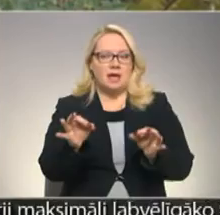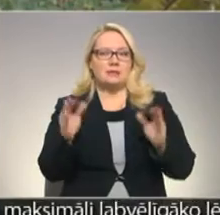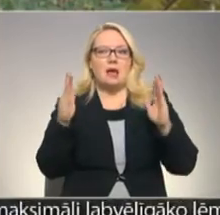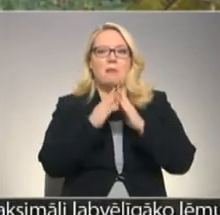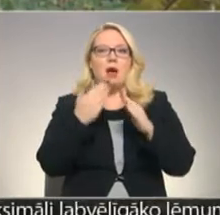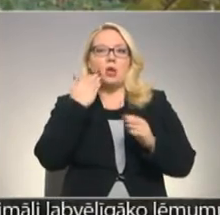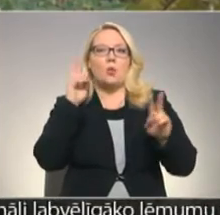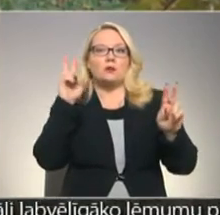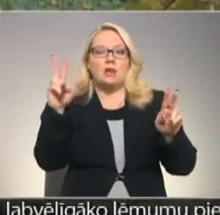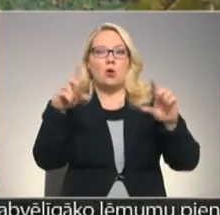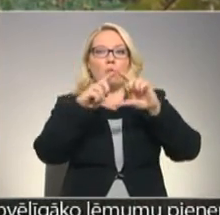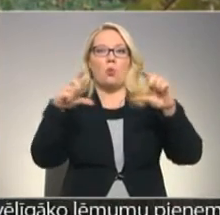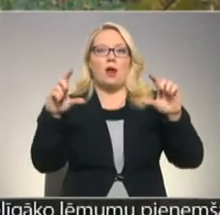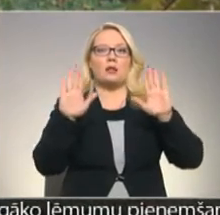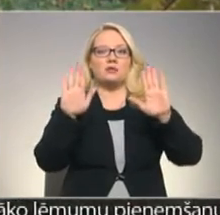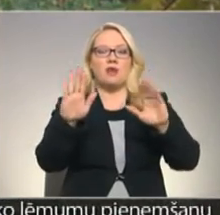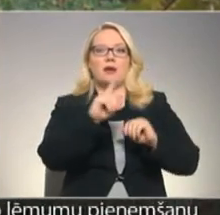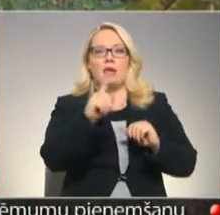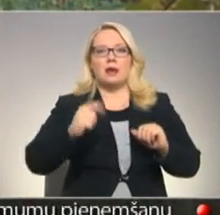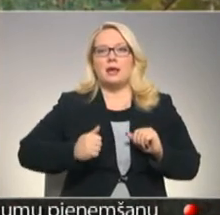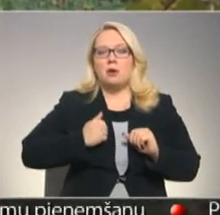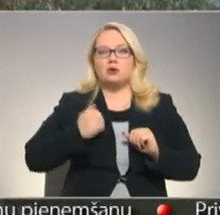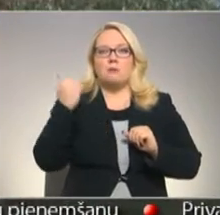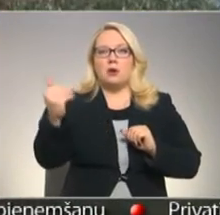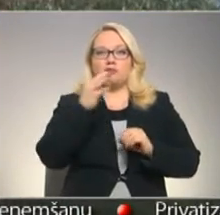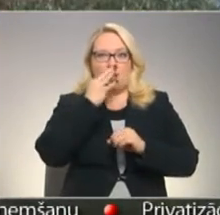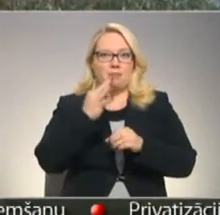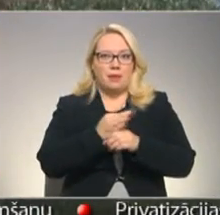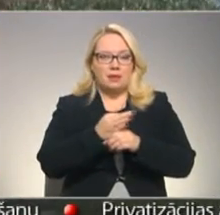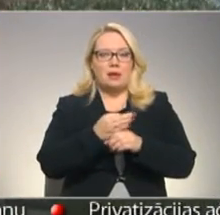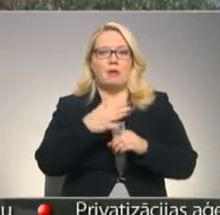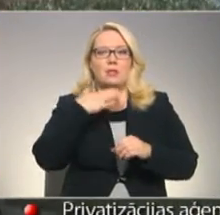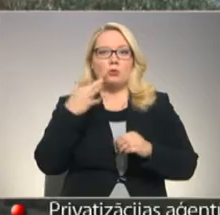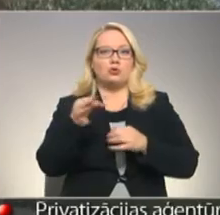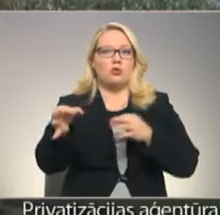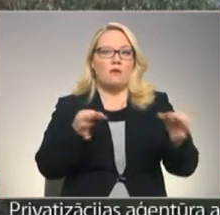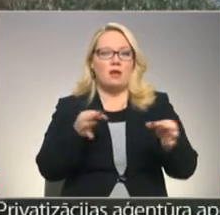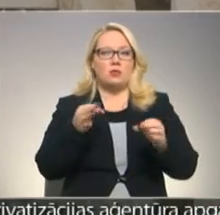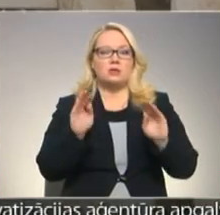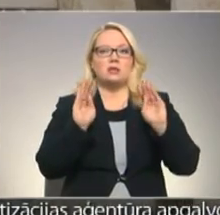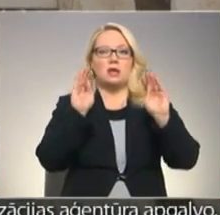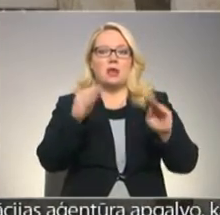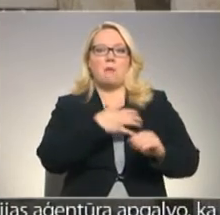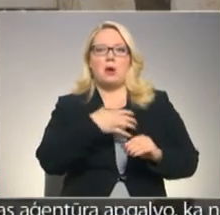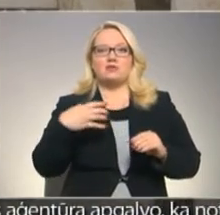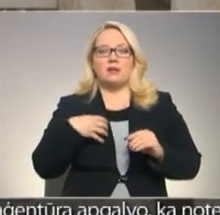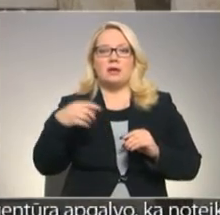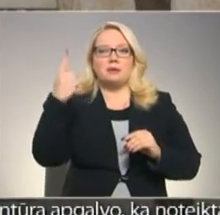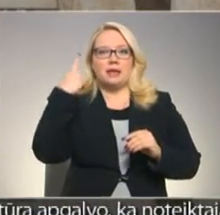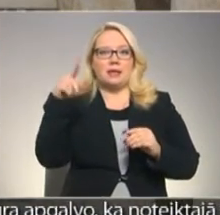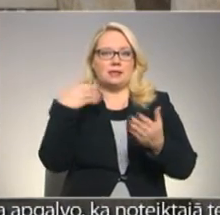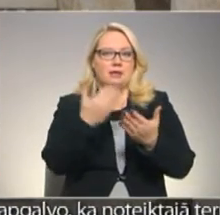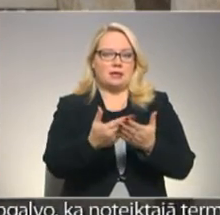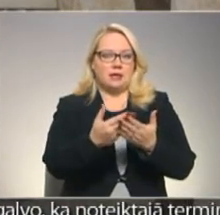Mājas nosaukuma norādes izvietošana ir katra īpašnieka pašā atbildība. Vairākos novados tās uzstādītas ar pašvaldības iniciatīvu.